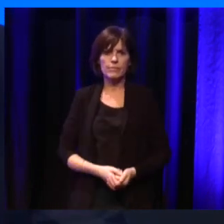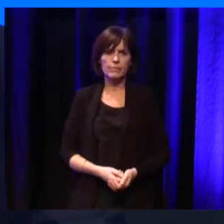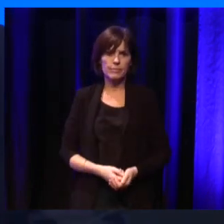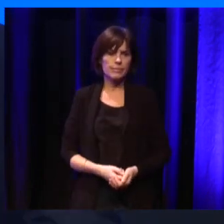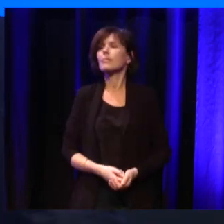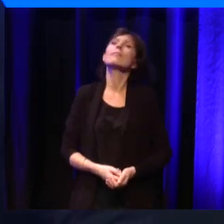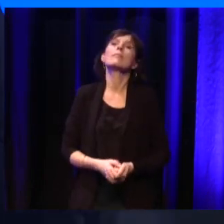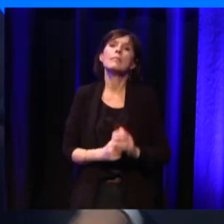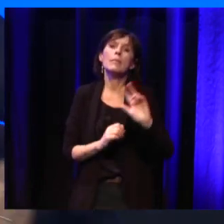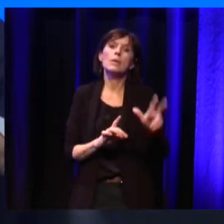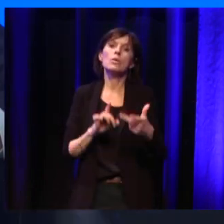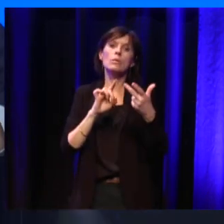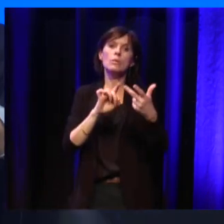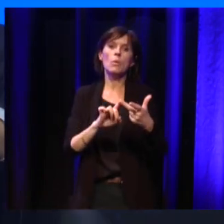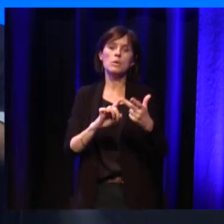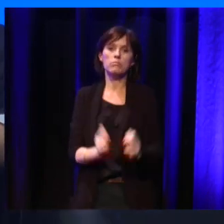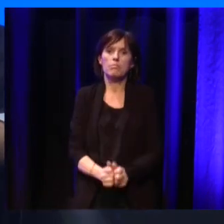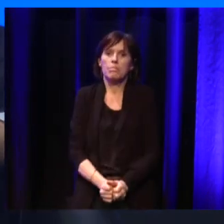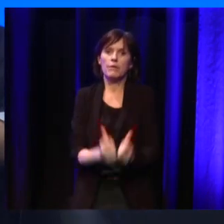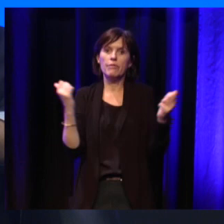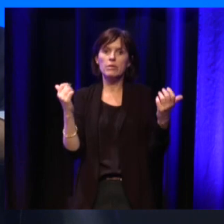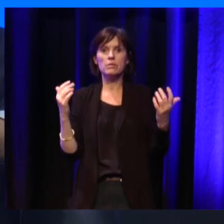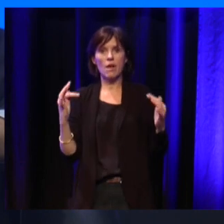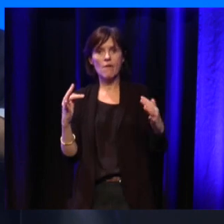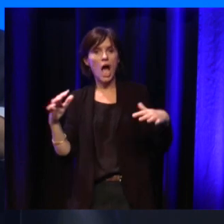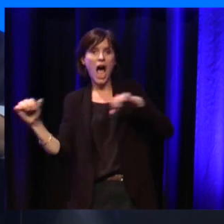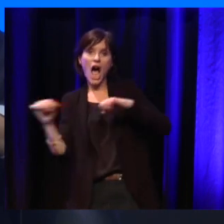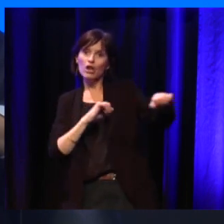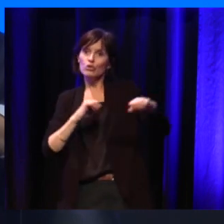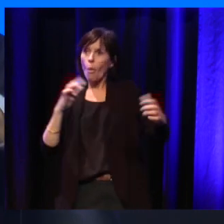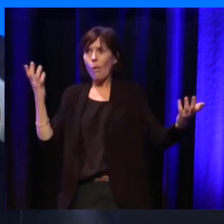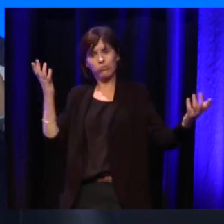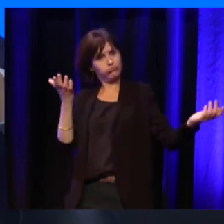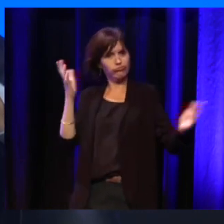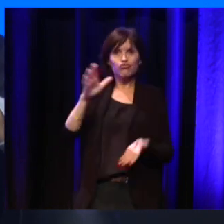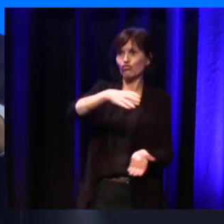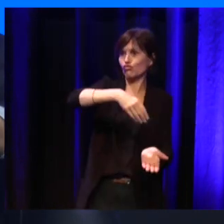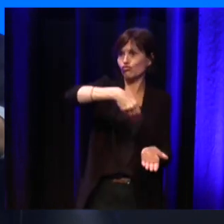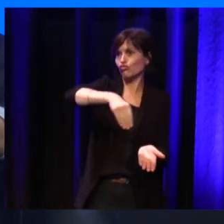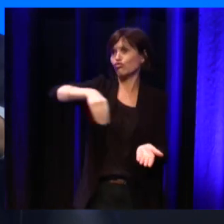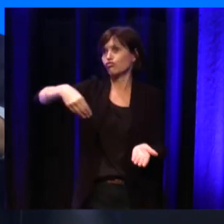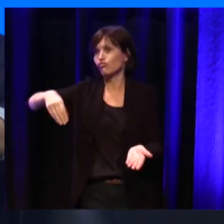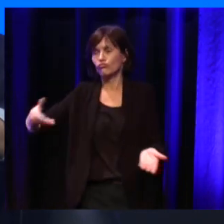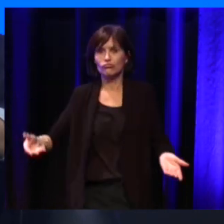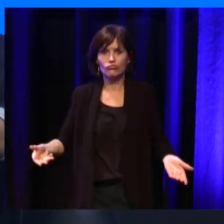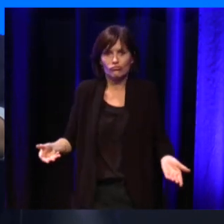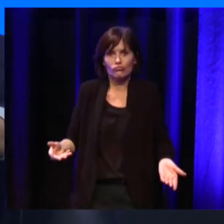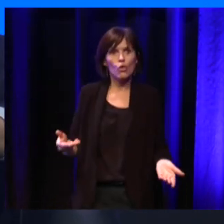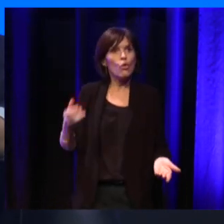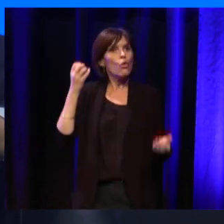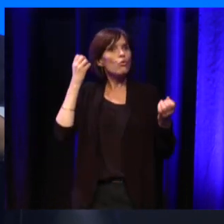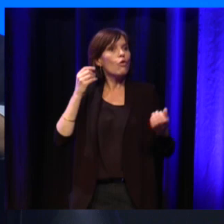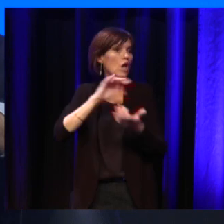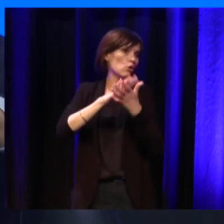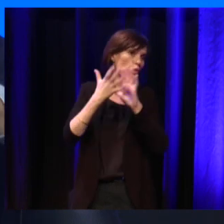Et donc, la troisième, la troisième antonyme, c'est l'action philanthropique. Donc, c'est de'action, en fait, qui est représentée souvent par les associations